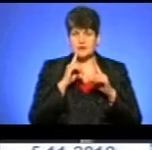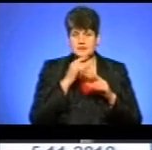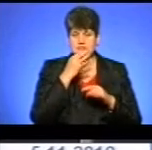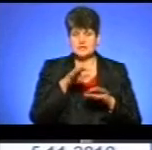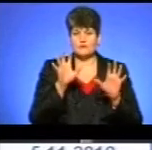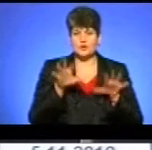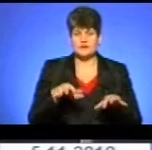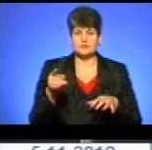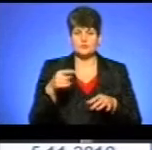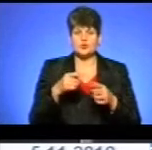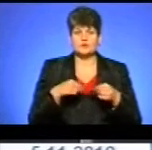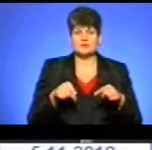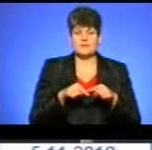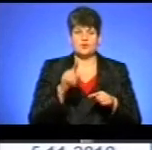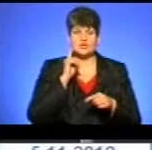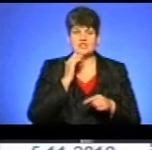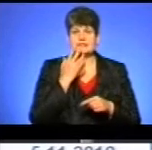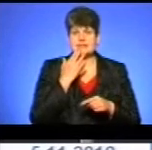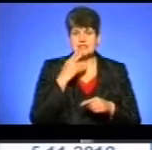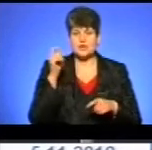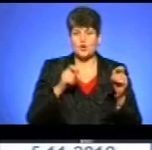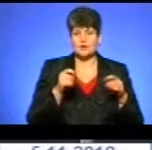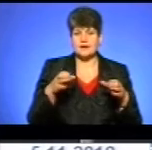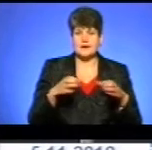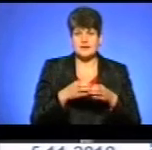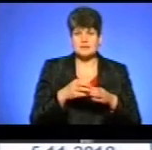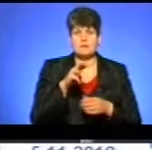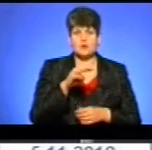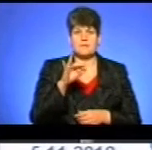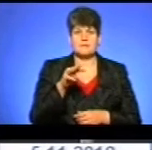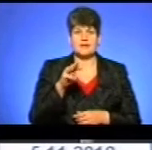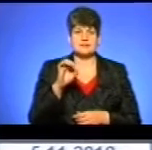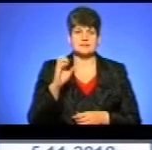осередку громадської організації «Молодіжний націоналістичний конгрес» Микола Мисак.